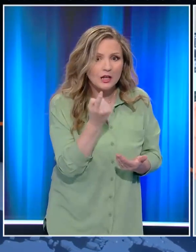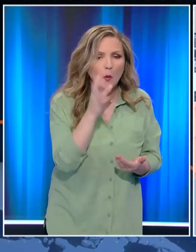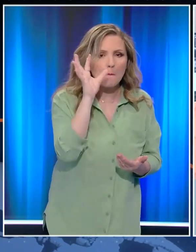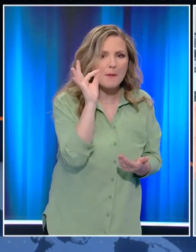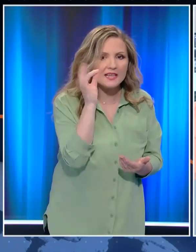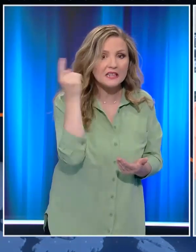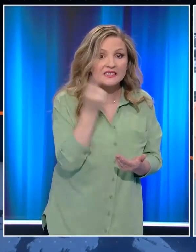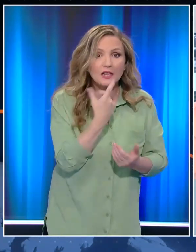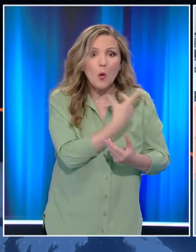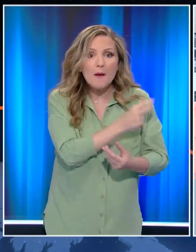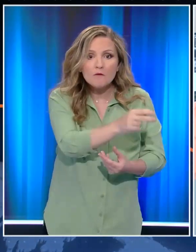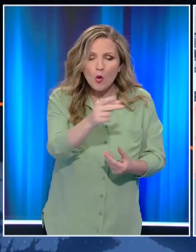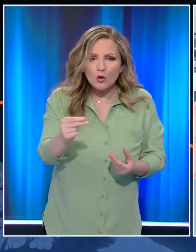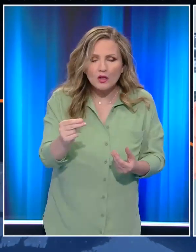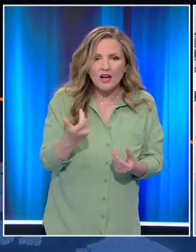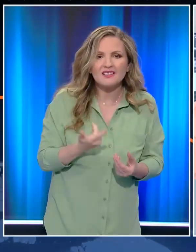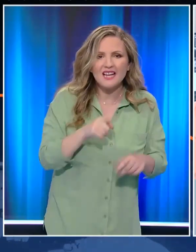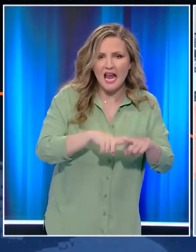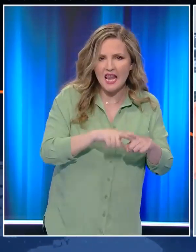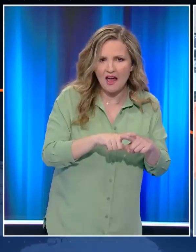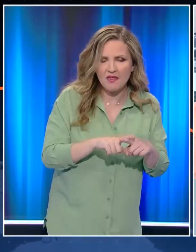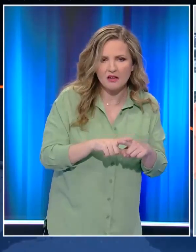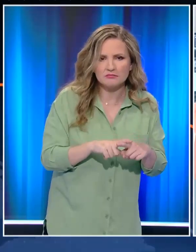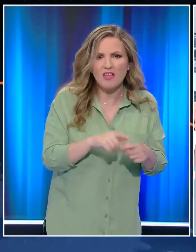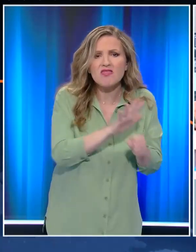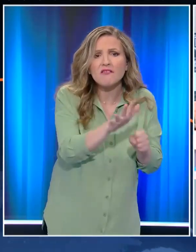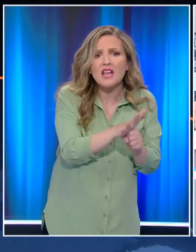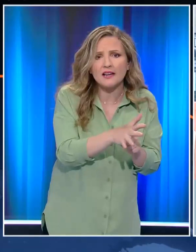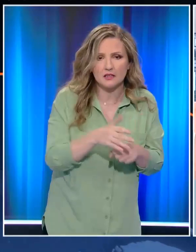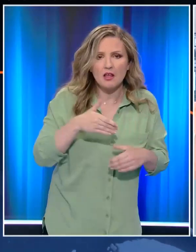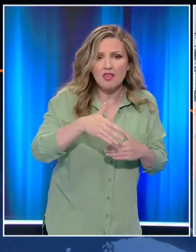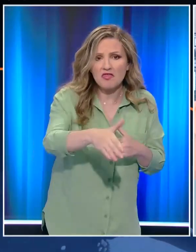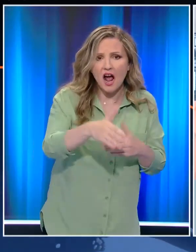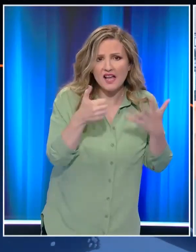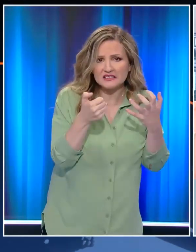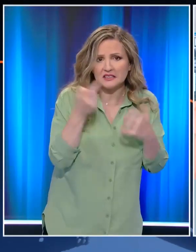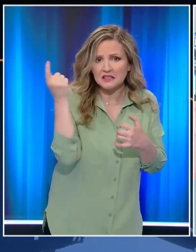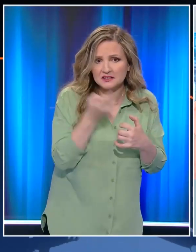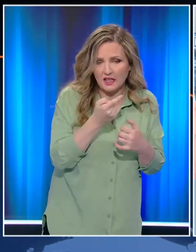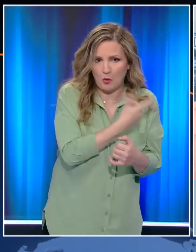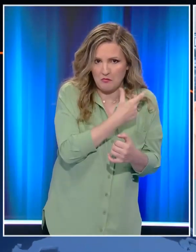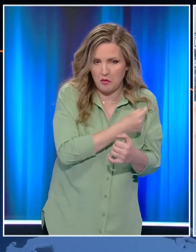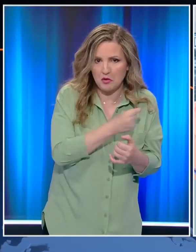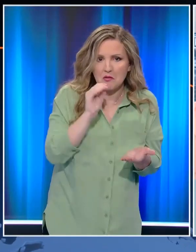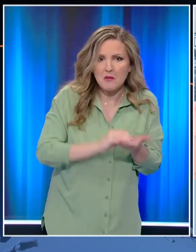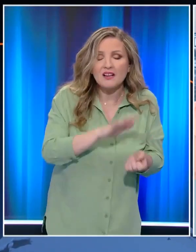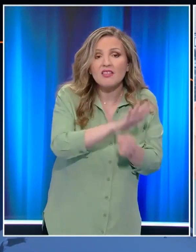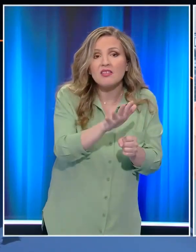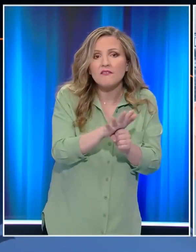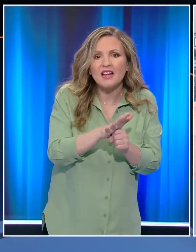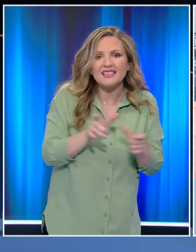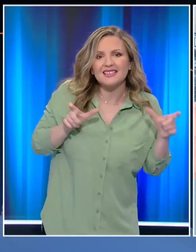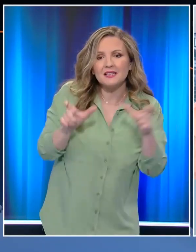% εμβολιασμένους στην Ελλάδα ή 60% που θα έχουμε τον επόμενο μήνα δεν